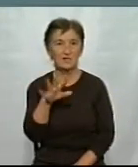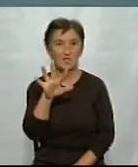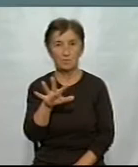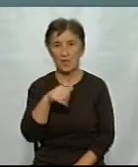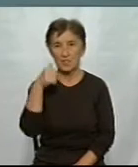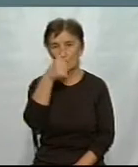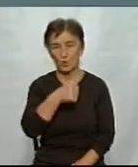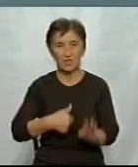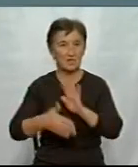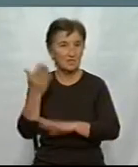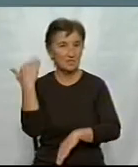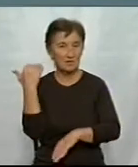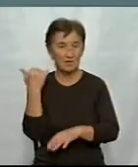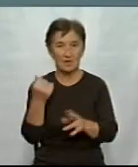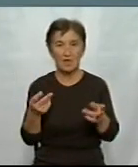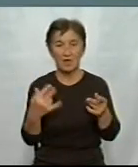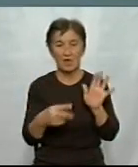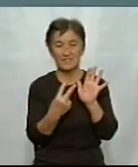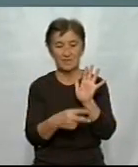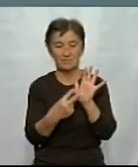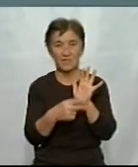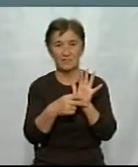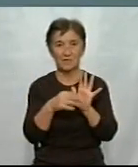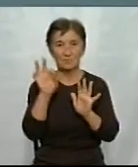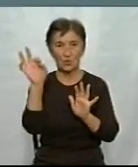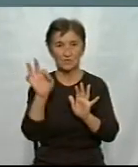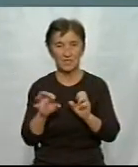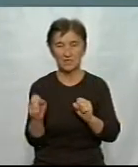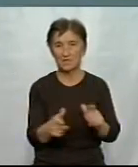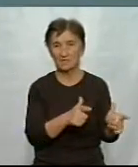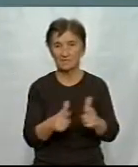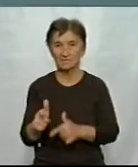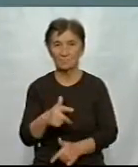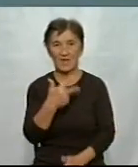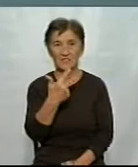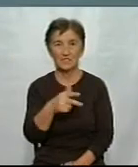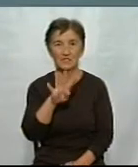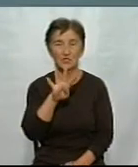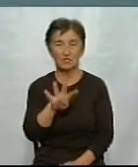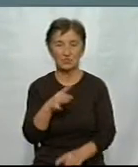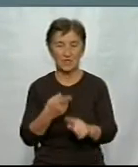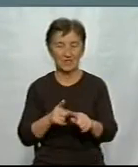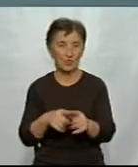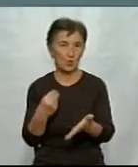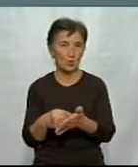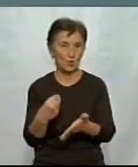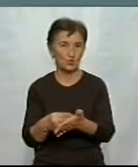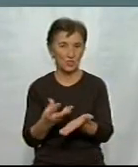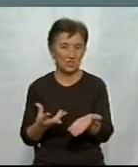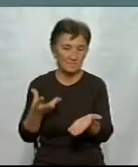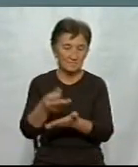Останні 70% готовності. З того часу 34 члени кооперативи, які вклали гроші в будівництво,